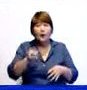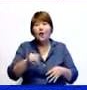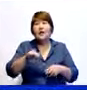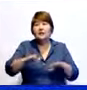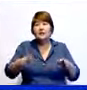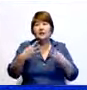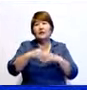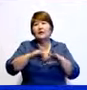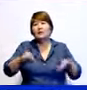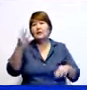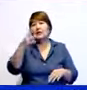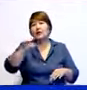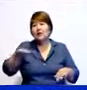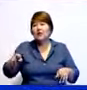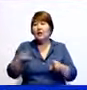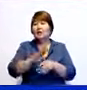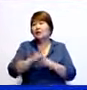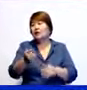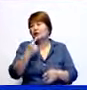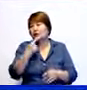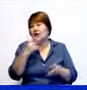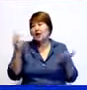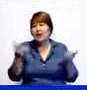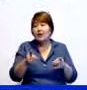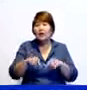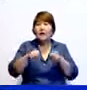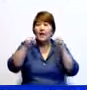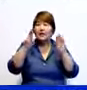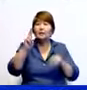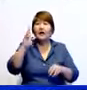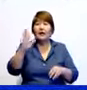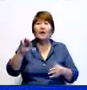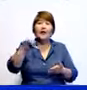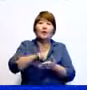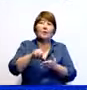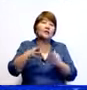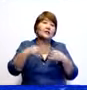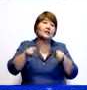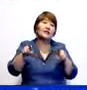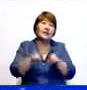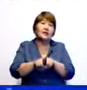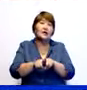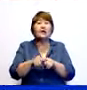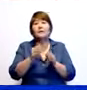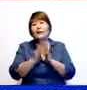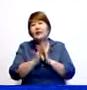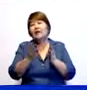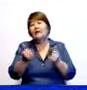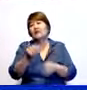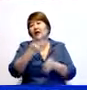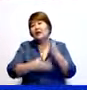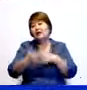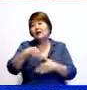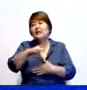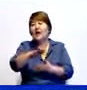воспитывается трое детей, в таком положении крайне необходима типовая квартира. Представитель семьи также спросил, нельзя ли инвалидность